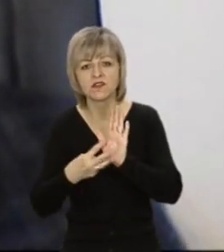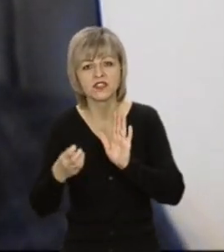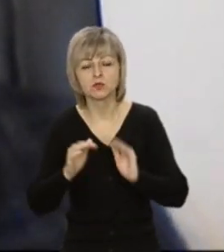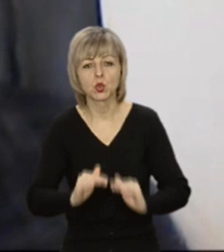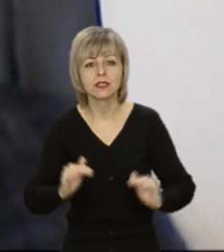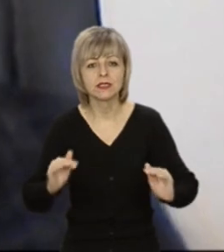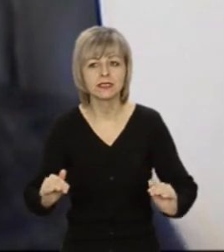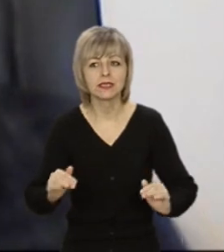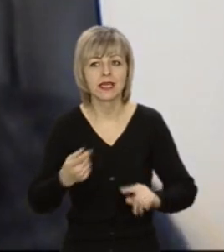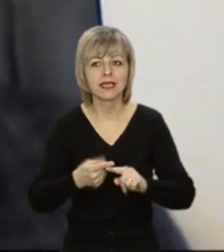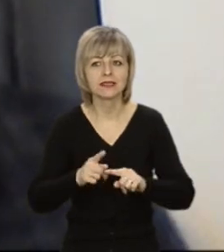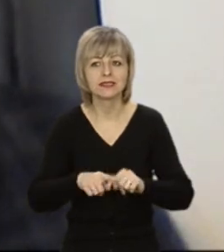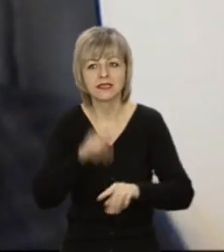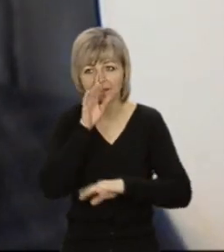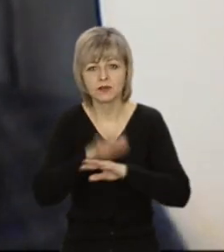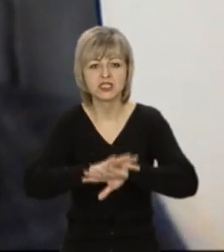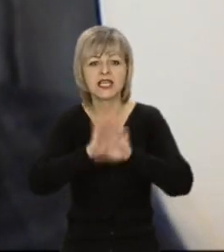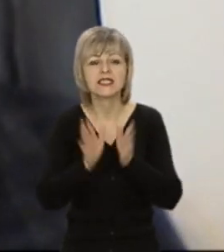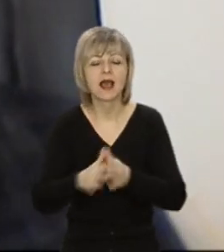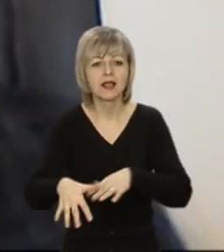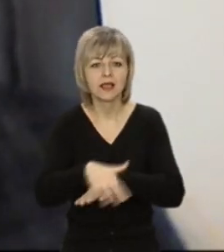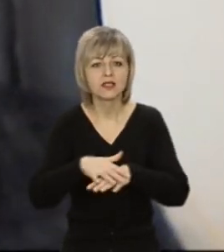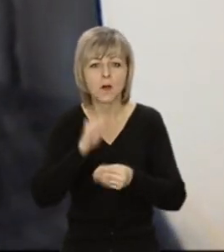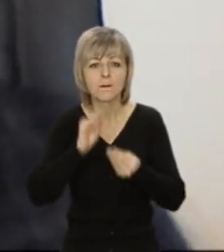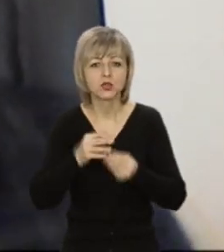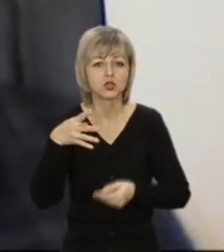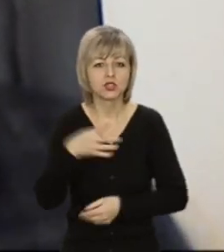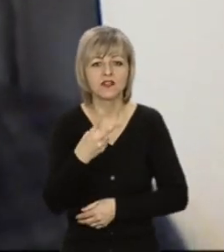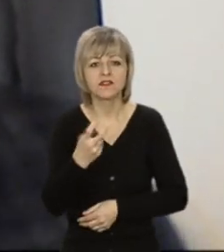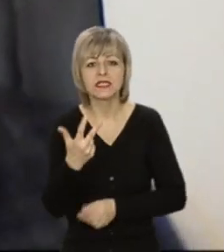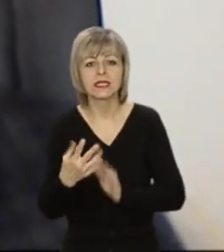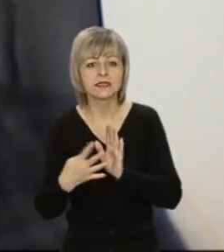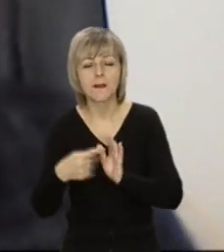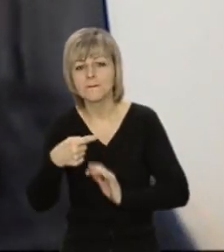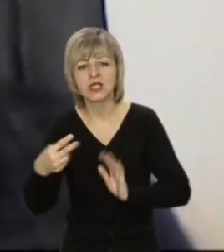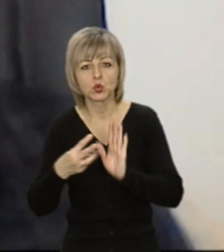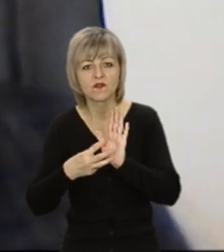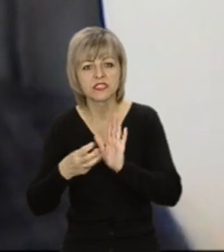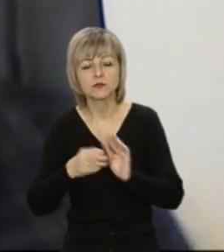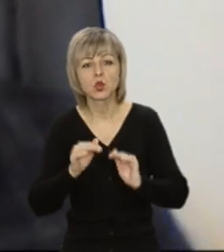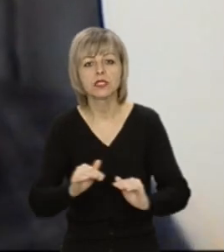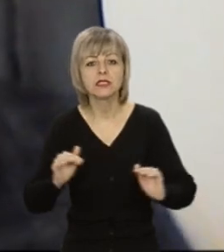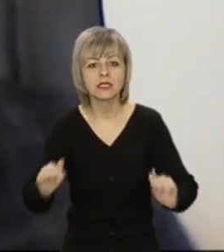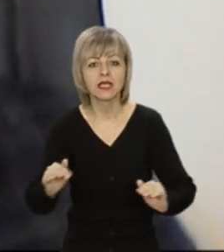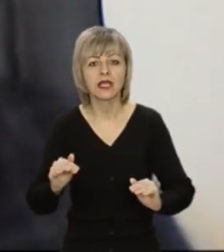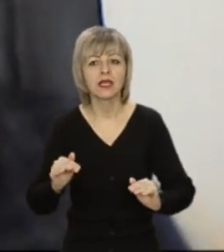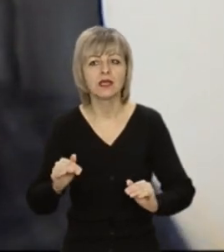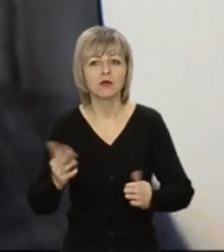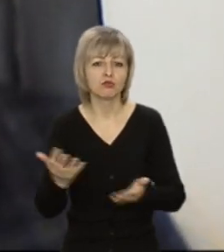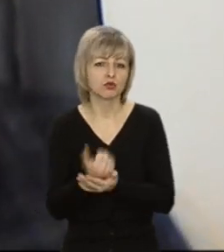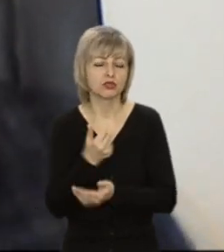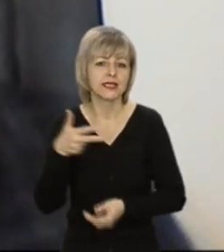дітей. Це, вибачте, загального населення постійного 4239, мінус 800 дітей. 3